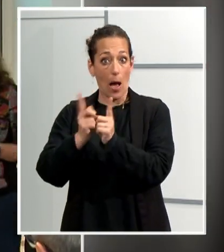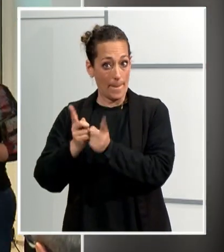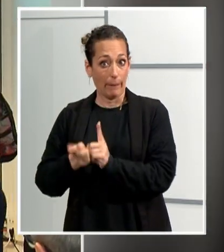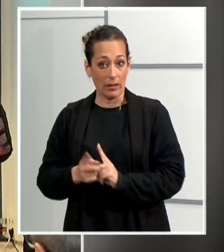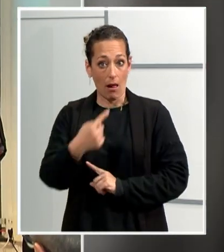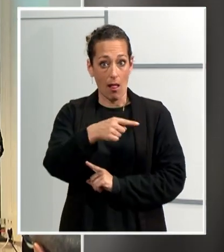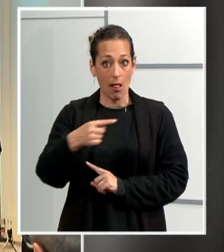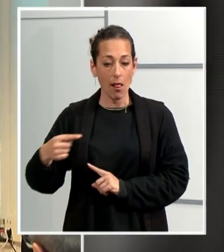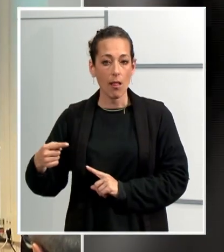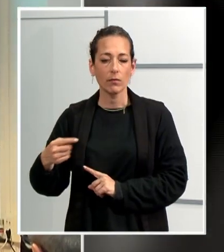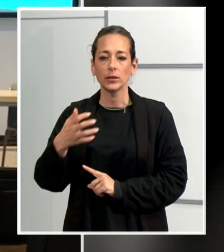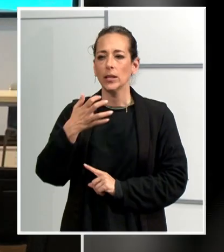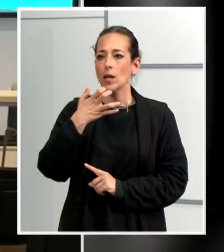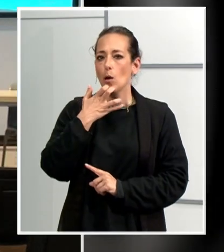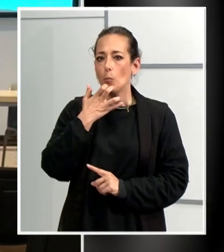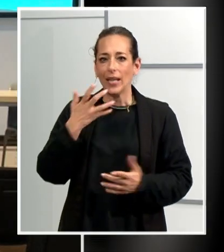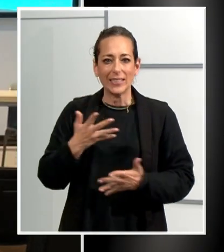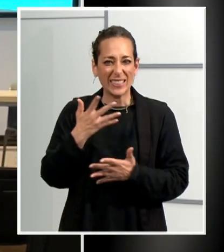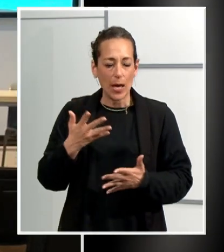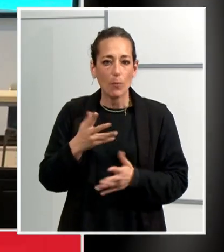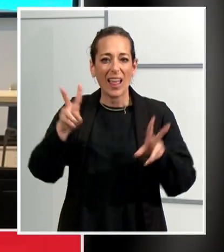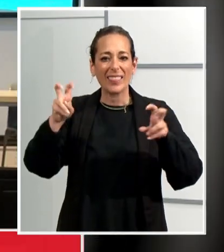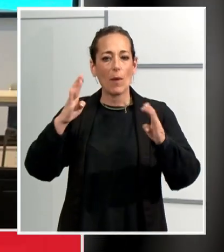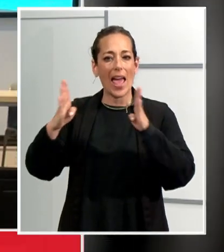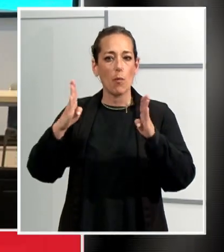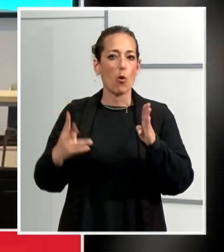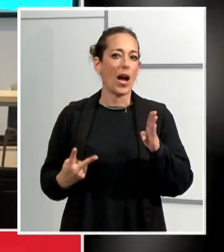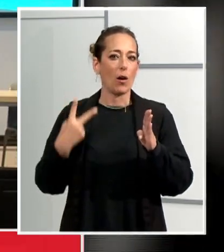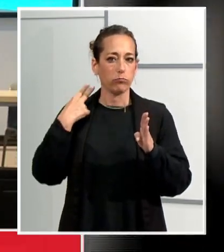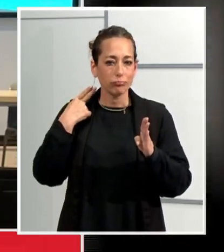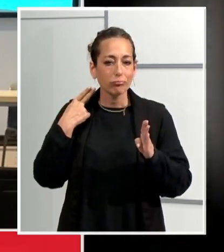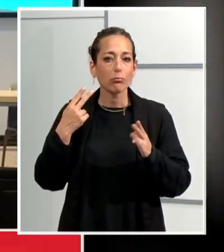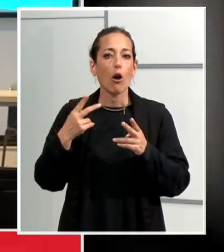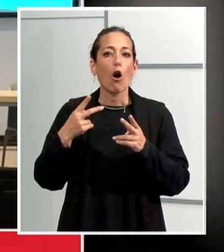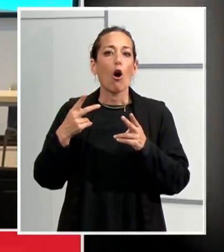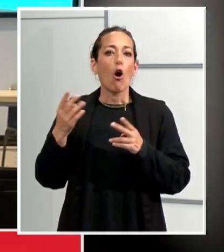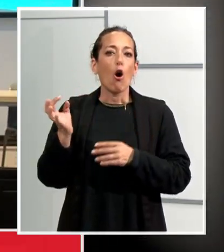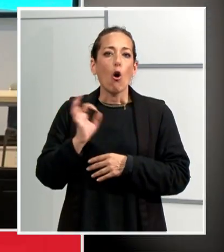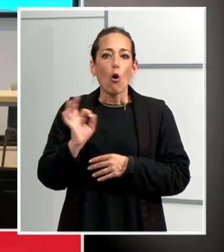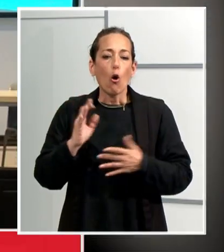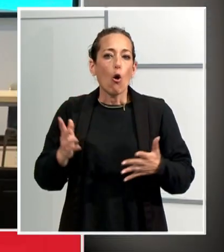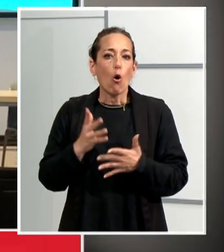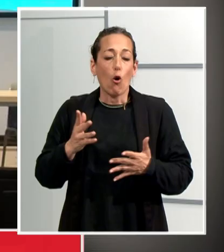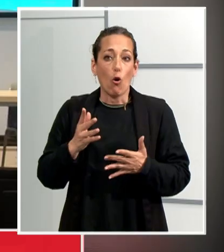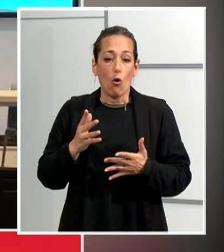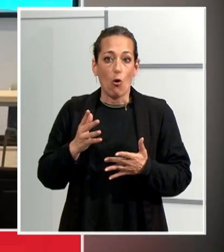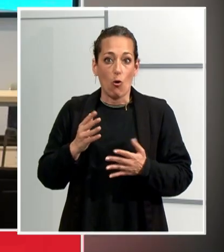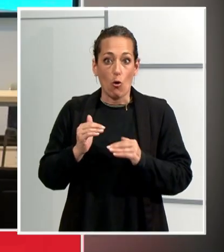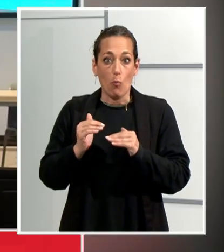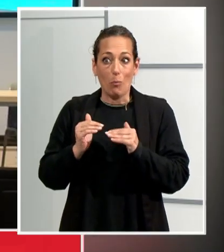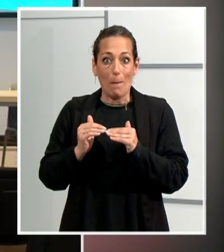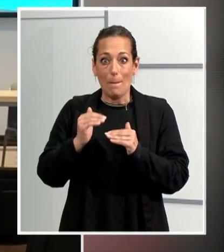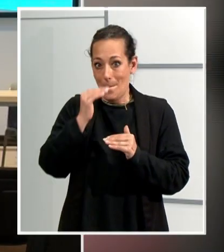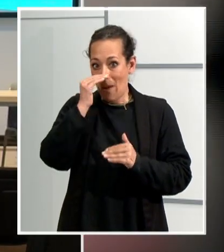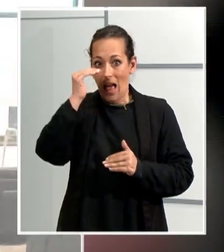potser canvis en quant a etapes de jubilació, etapes que anem fent grans i llavors podem